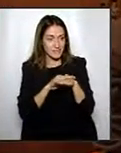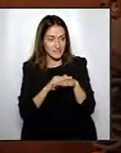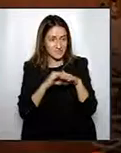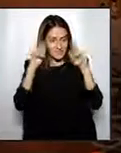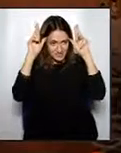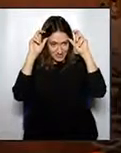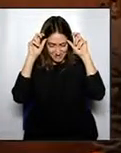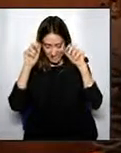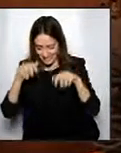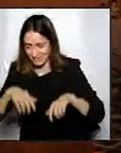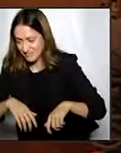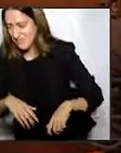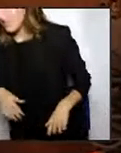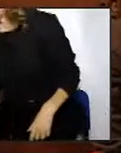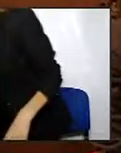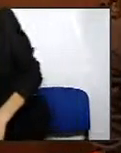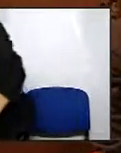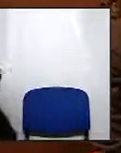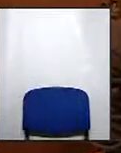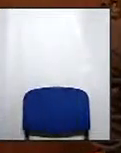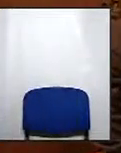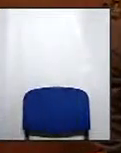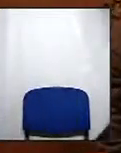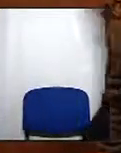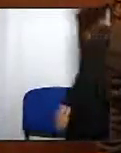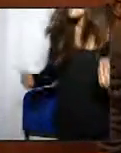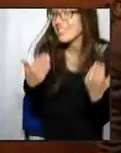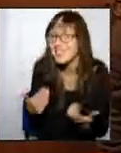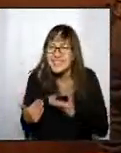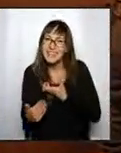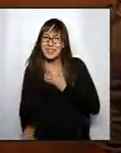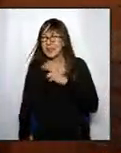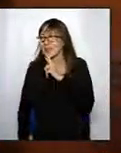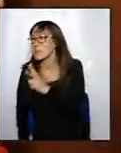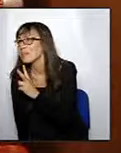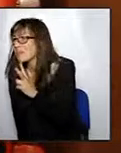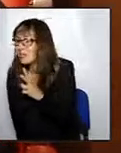moltes gràcies senyora alcaldessa no en tinc massa aquest posicionat